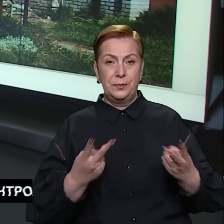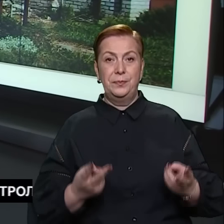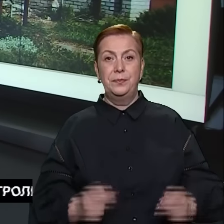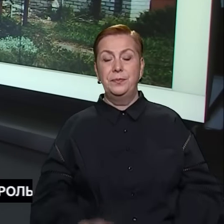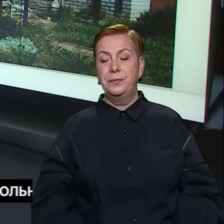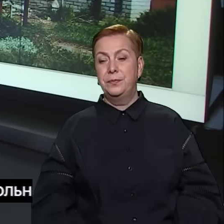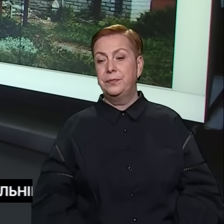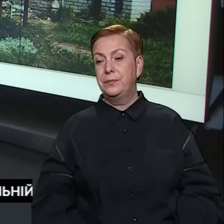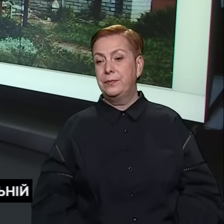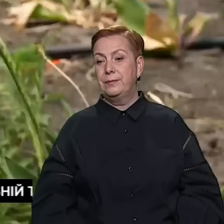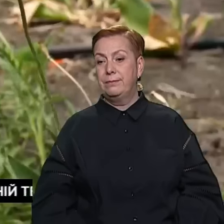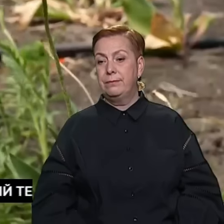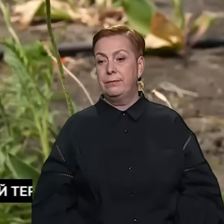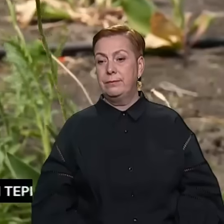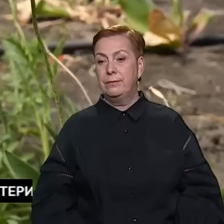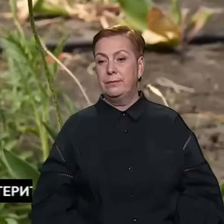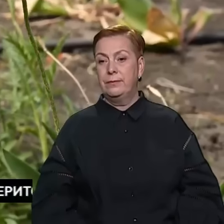розповість.